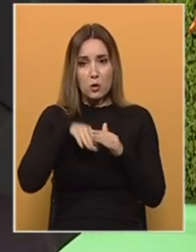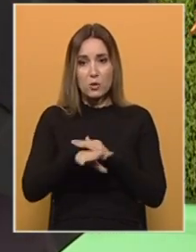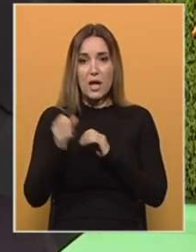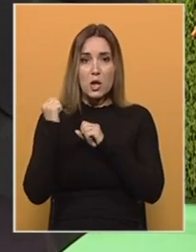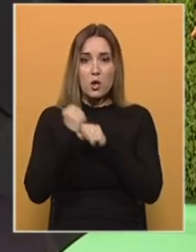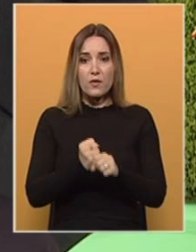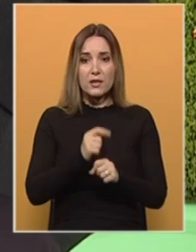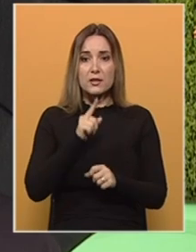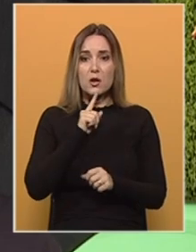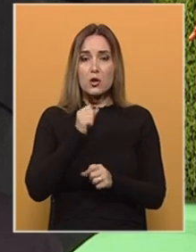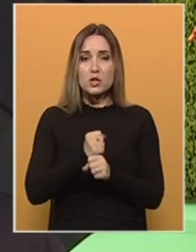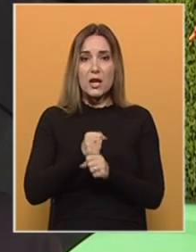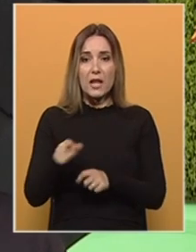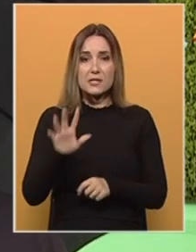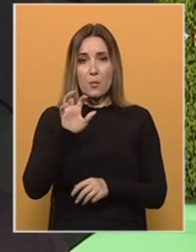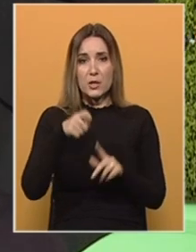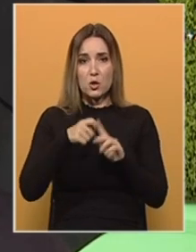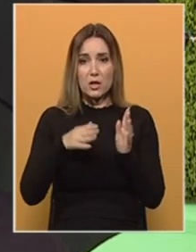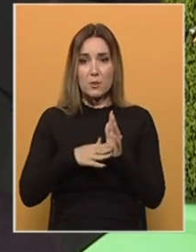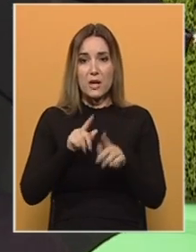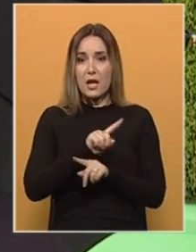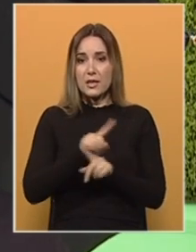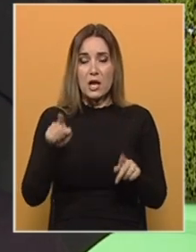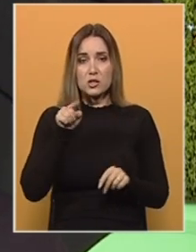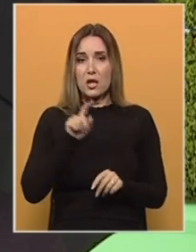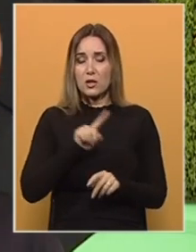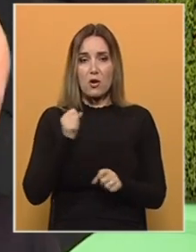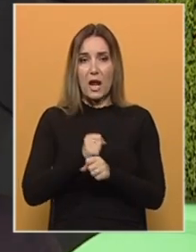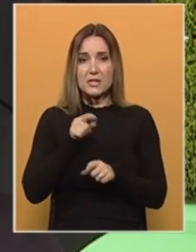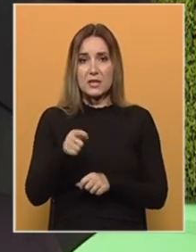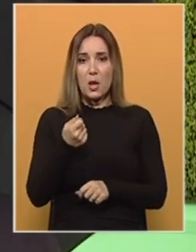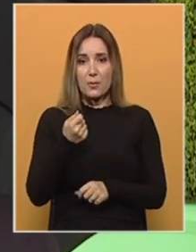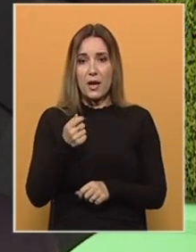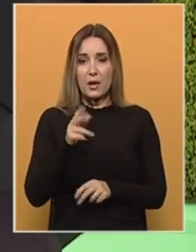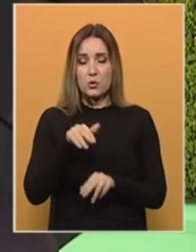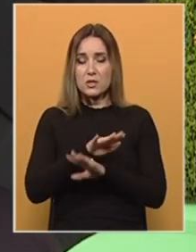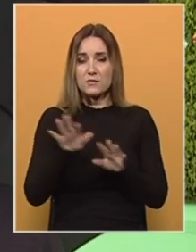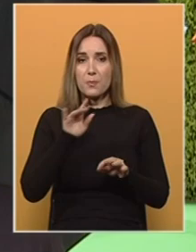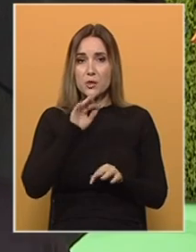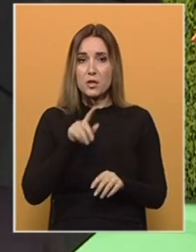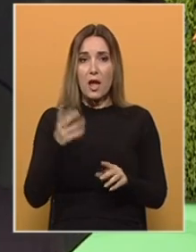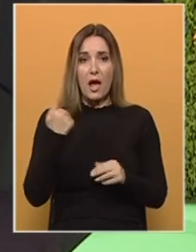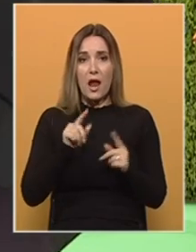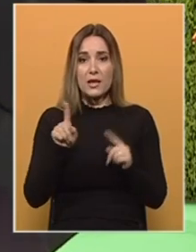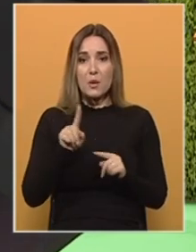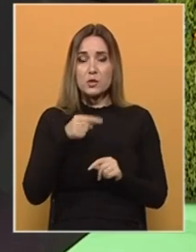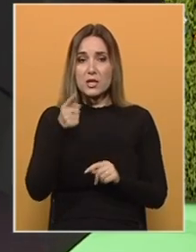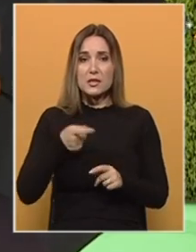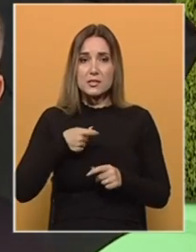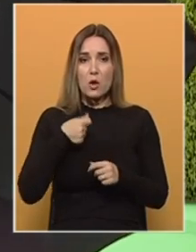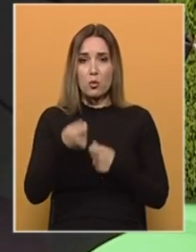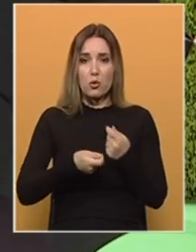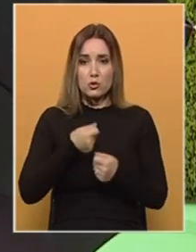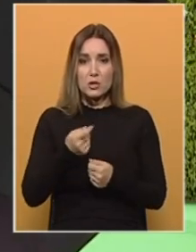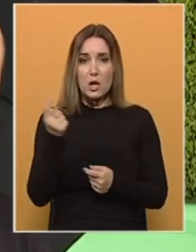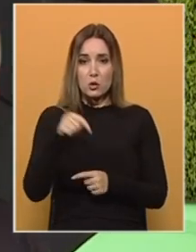neko ko će vam raditi za 500. maraka. Neće rudar krijeke i raditi za te pare. I sve možete pričati, ali ne možete kazati da ste uložili. Evo, rudnik mamo,